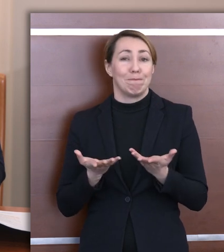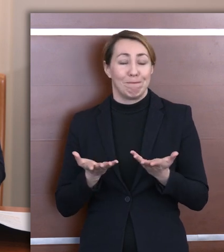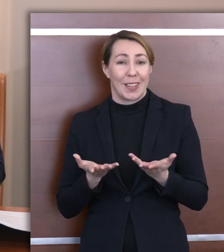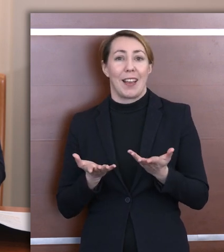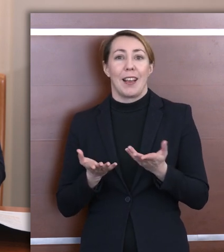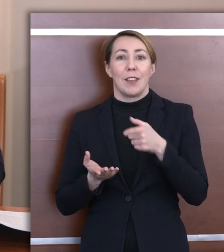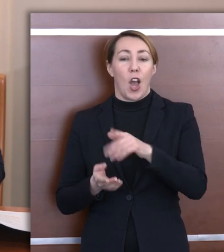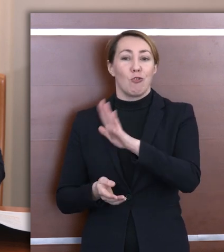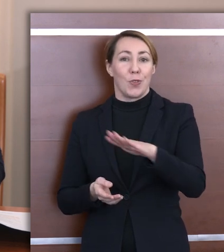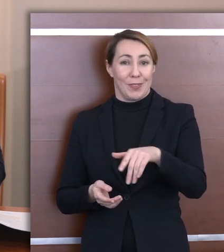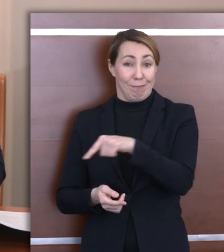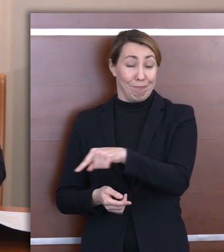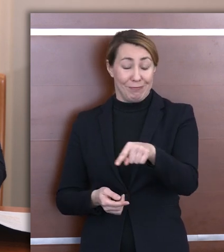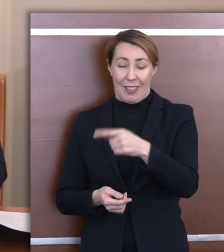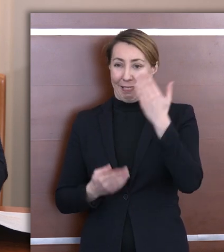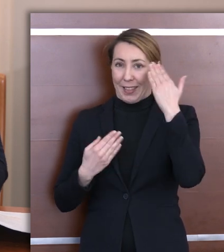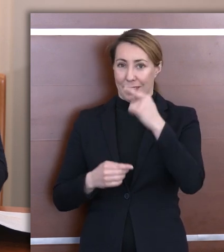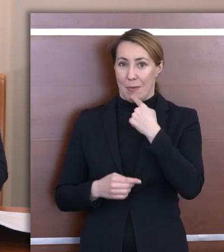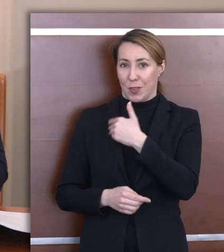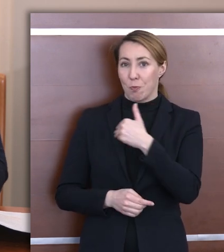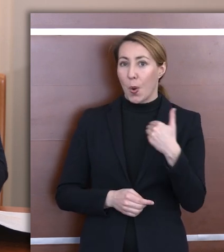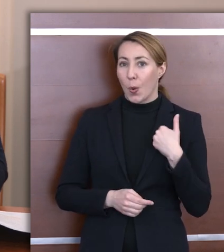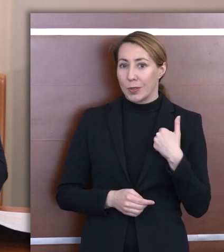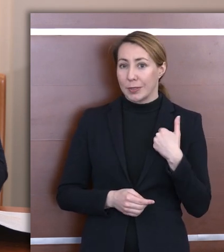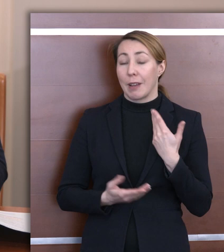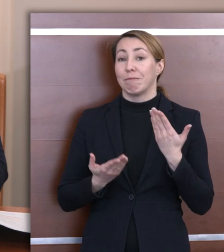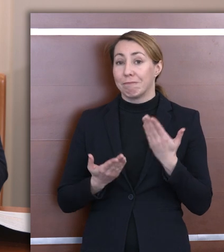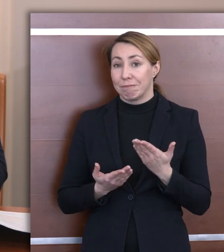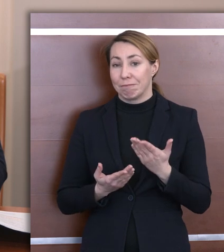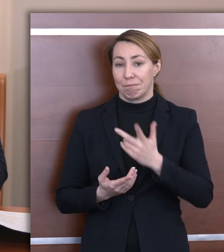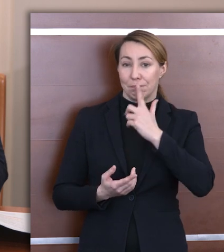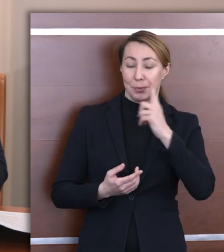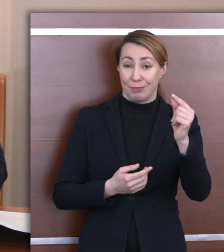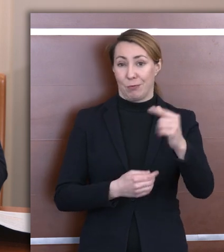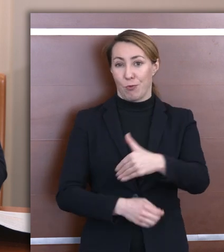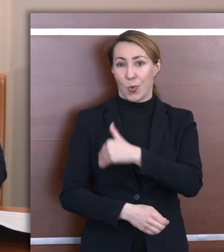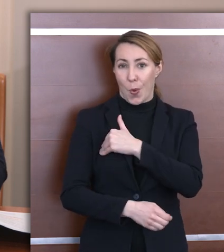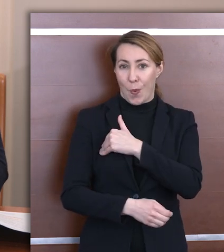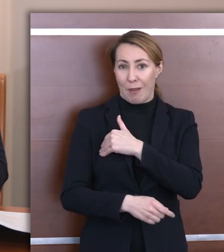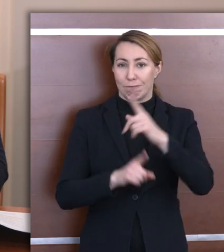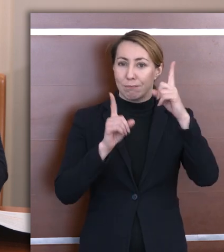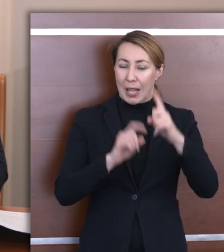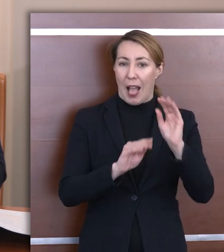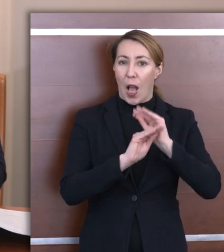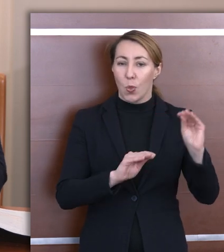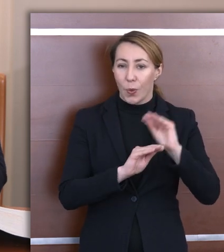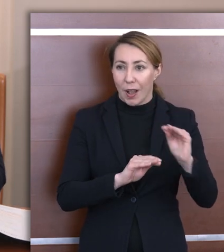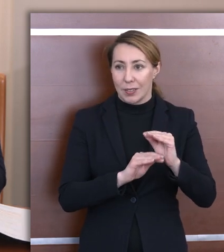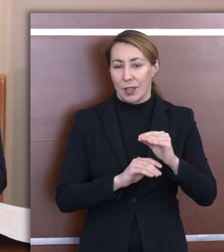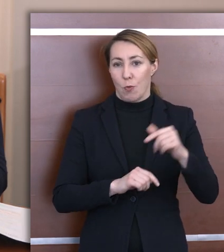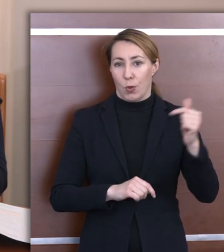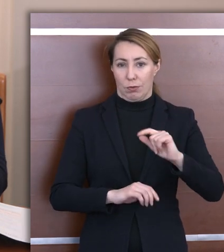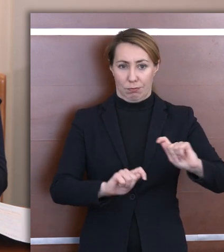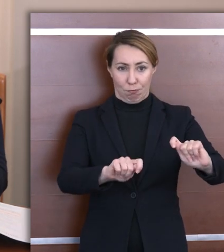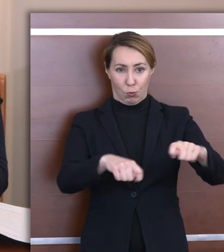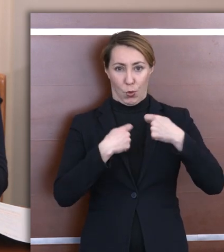te dzieci nie znają języka polskiego i mimo to rozpoczynając edukację są zmuszone do posługiwania się